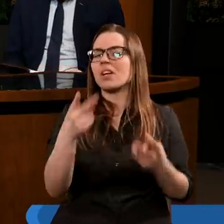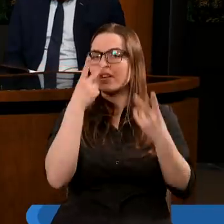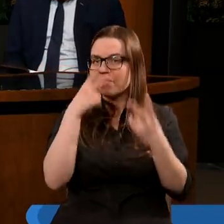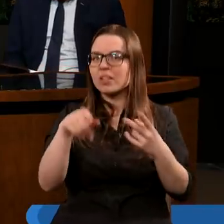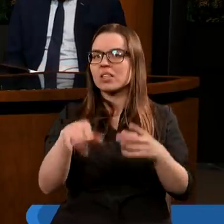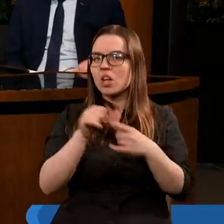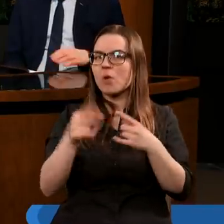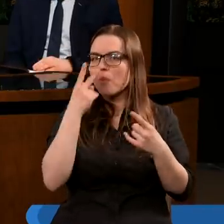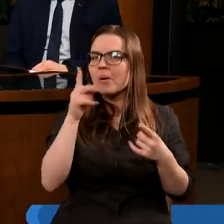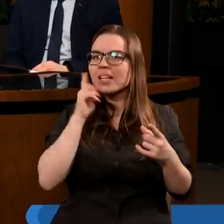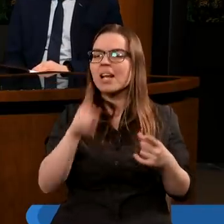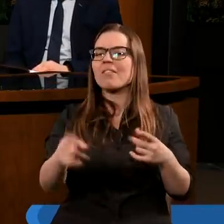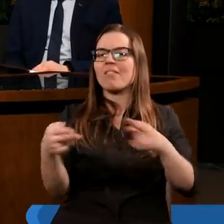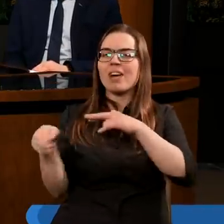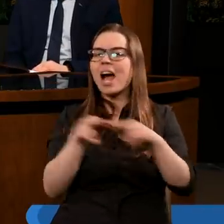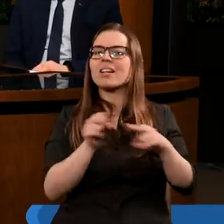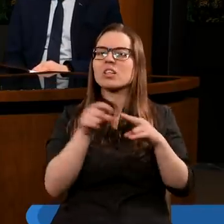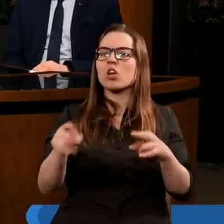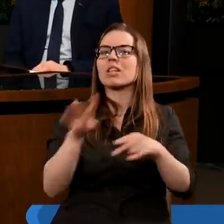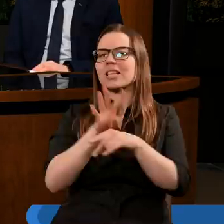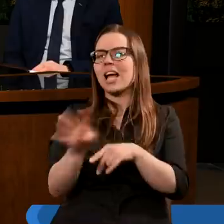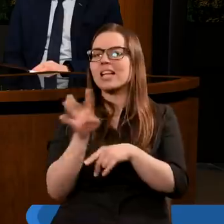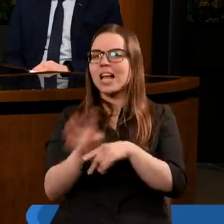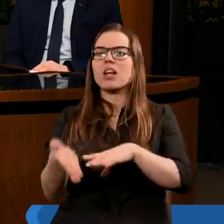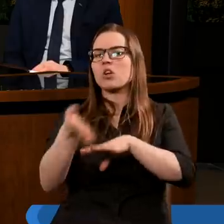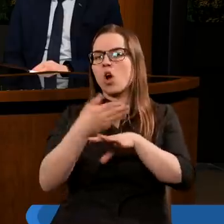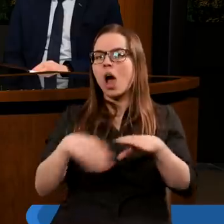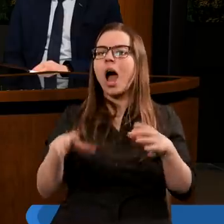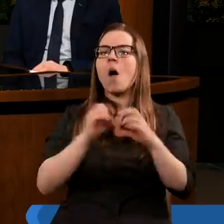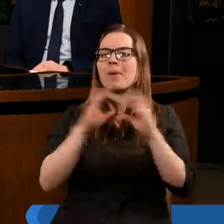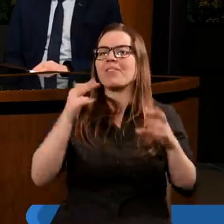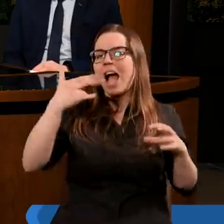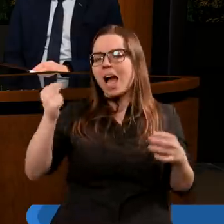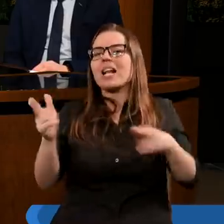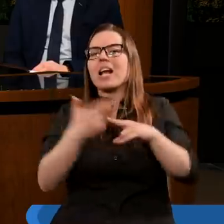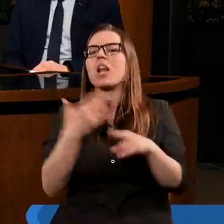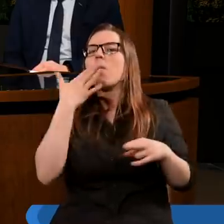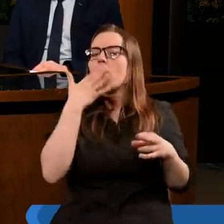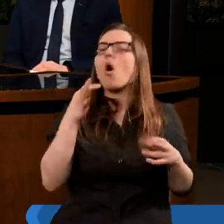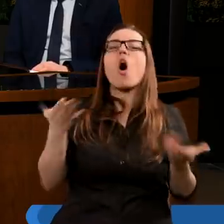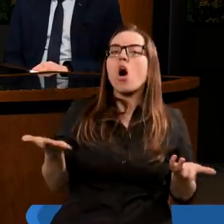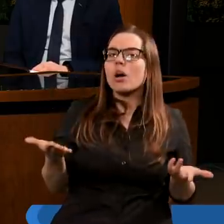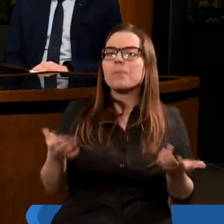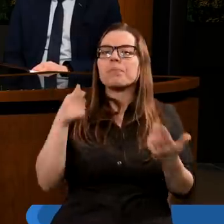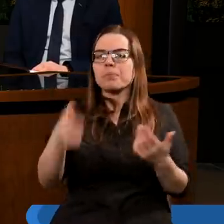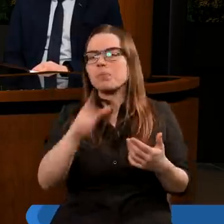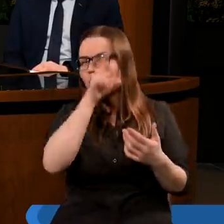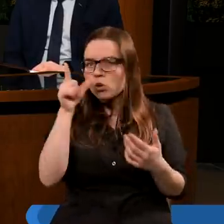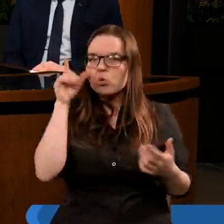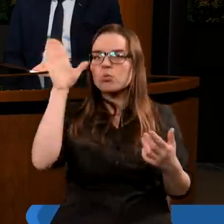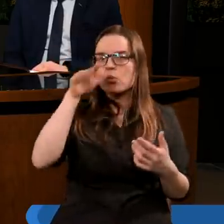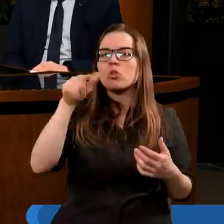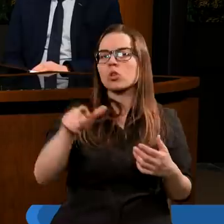tak naprawdę popatrzcie, że wracamy do tego czternastego, rozdziału Apokalipsy, kiedy mówimy o tym, że lud